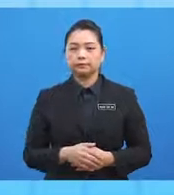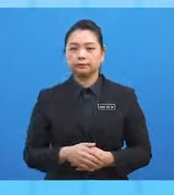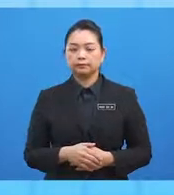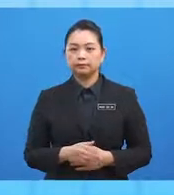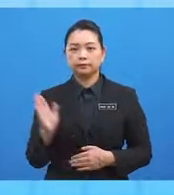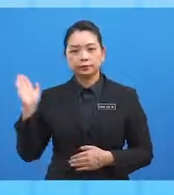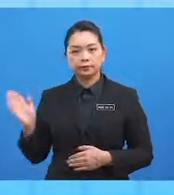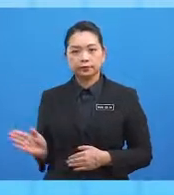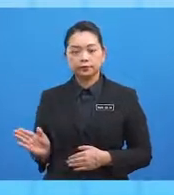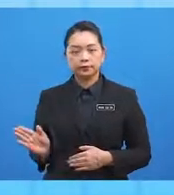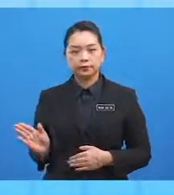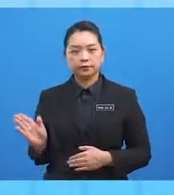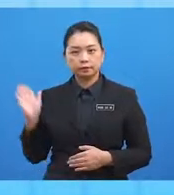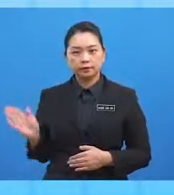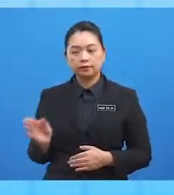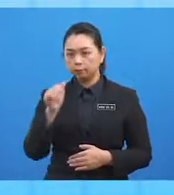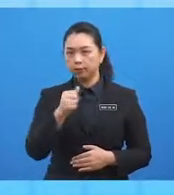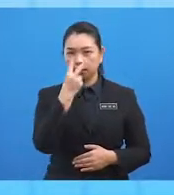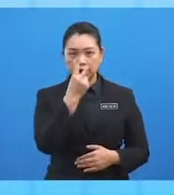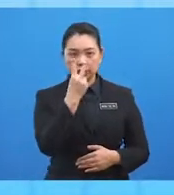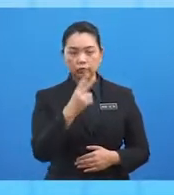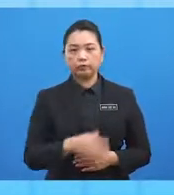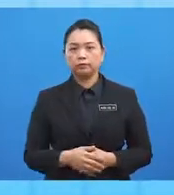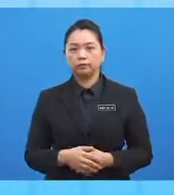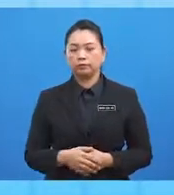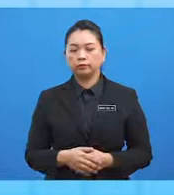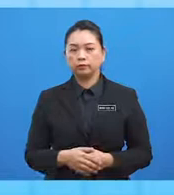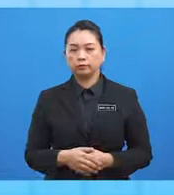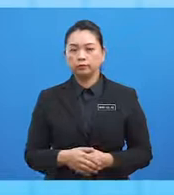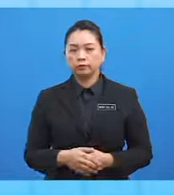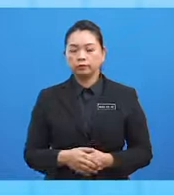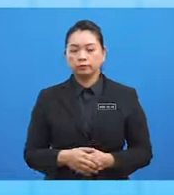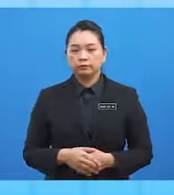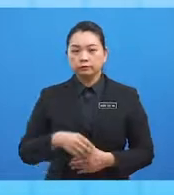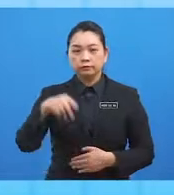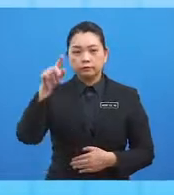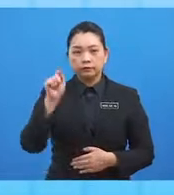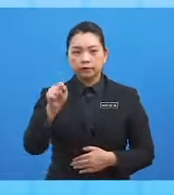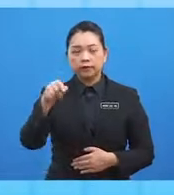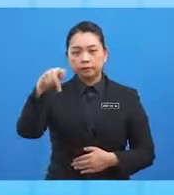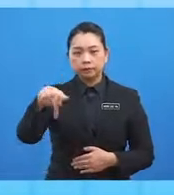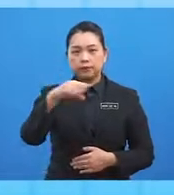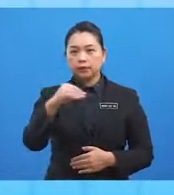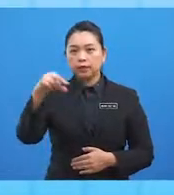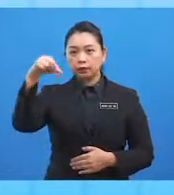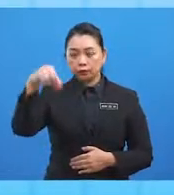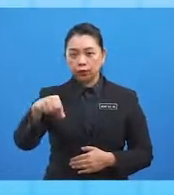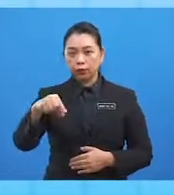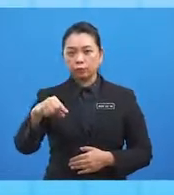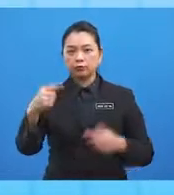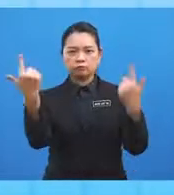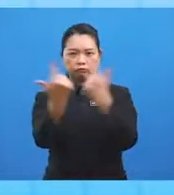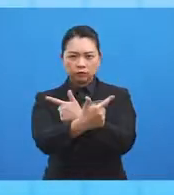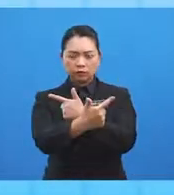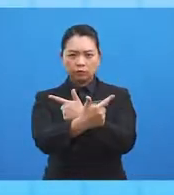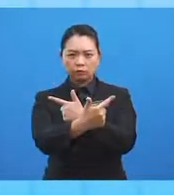Di sini kita dapati kedudukan titik P dan kedudukan titik Q juga bertentangan